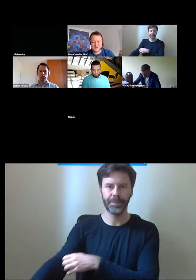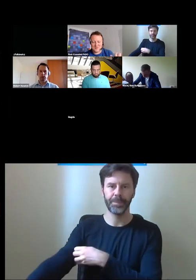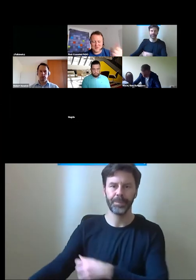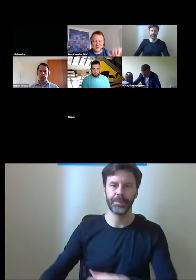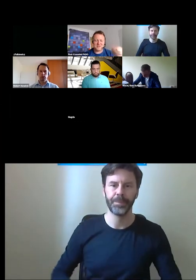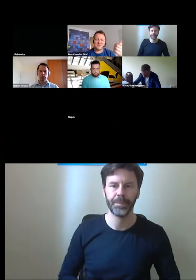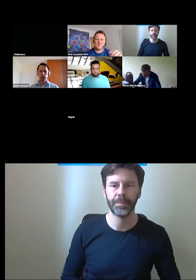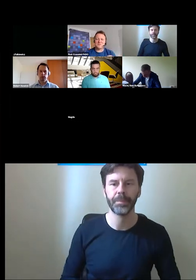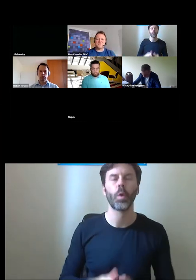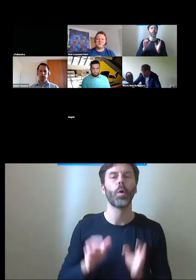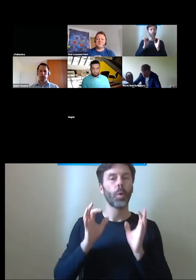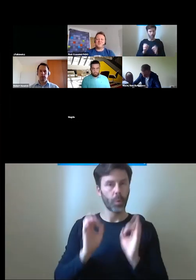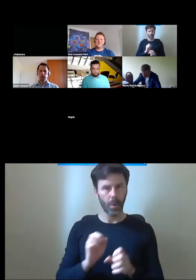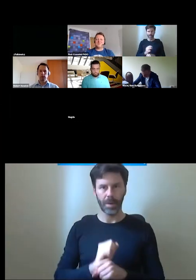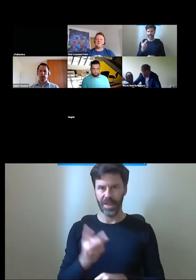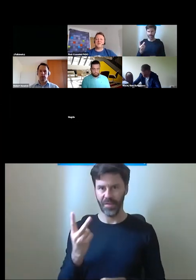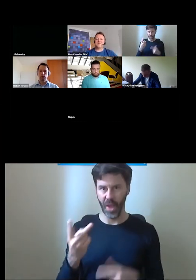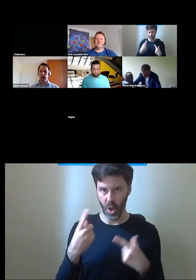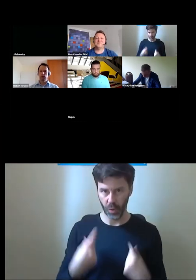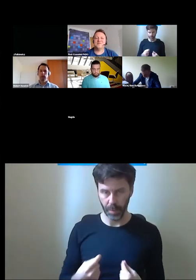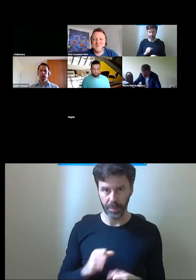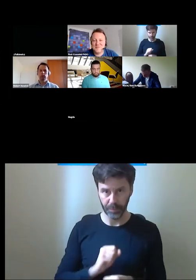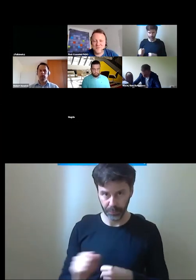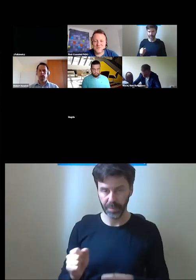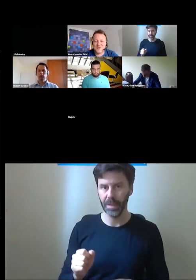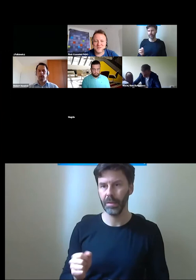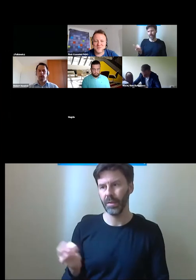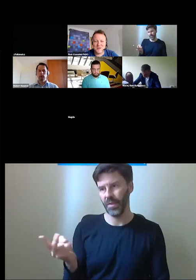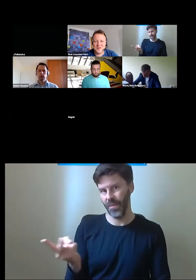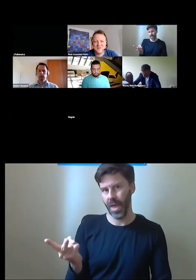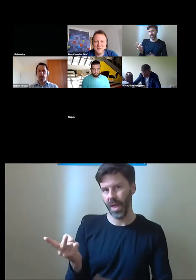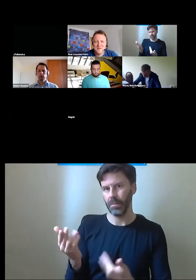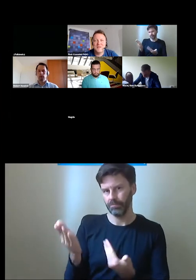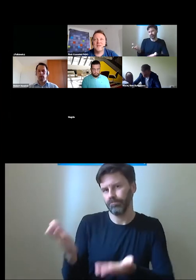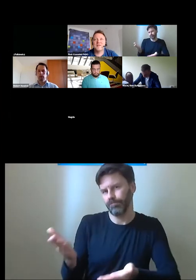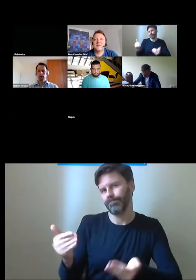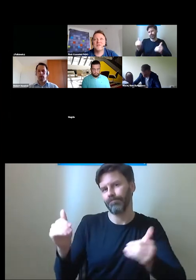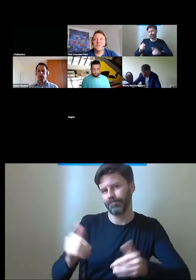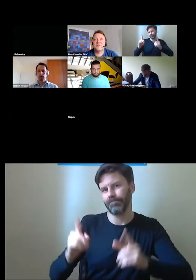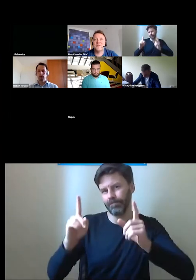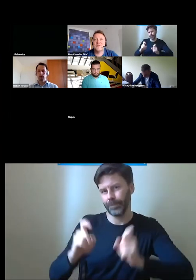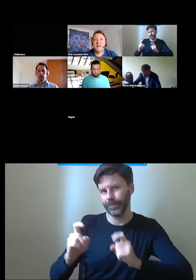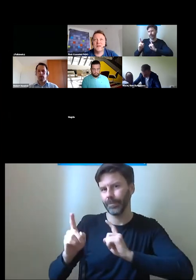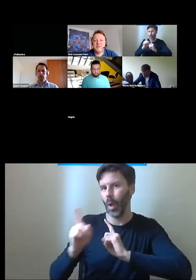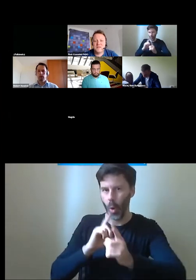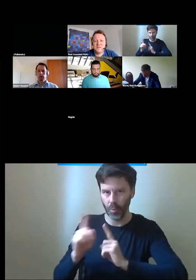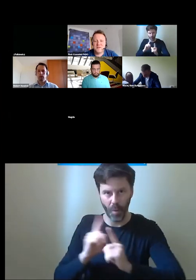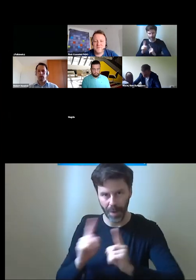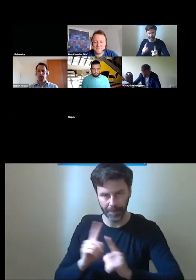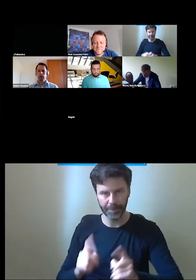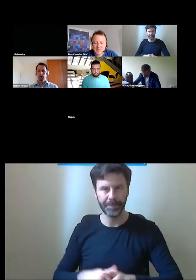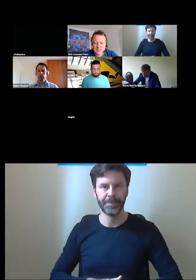Dobrze, to mamy na razie dwie osoby i z Wami pozwolę sobie tą rozmowę dalej,